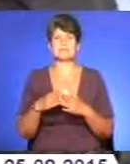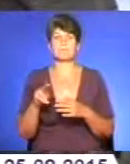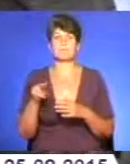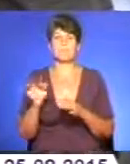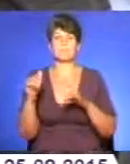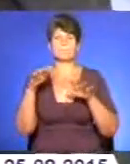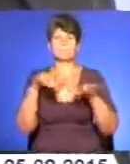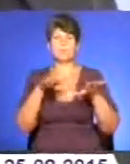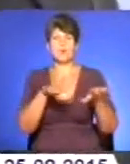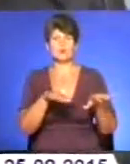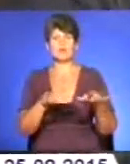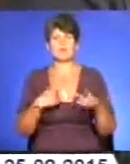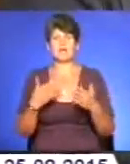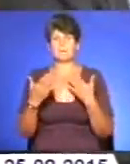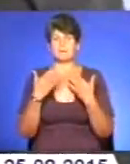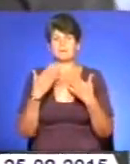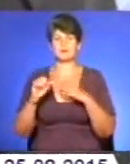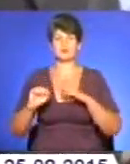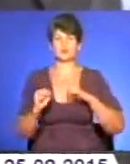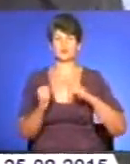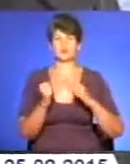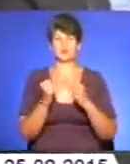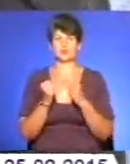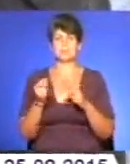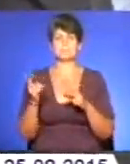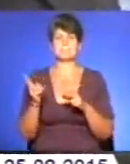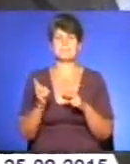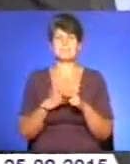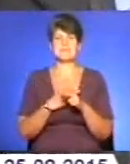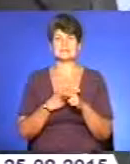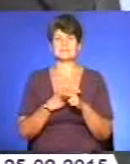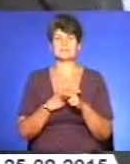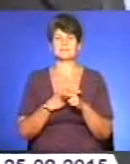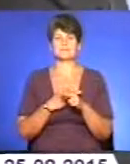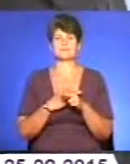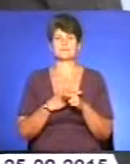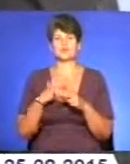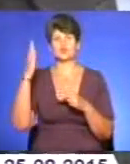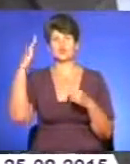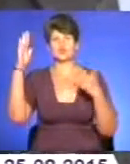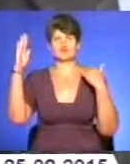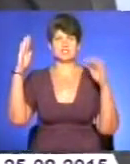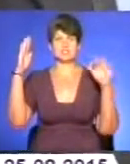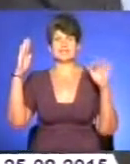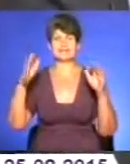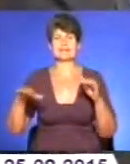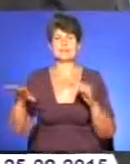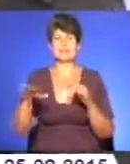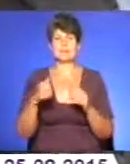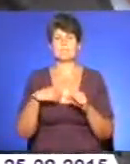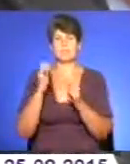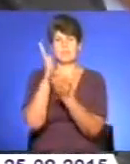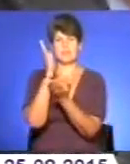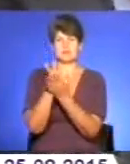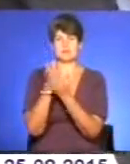морю, ми общаємося з друг с другом без прохождения чужих територій. Ми можемо напряму